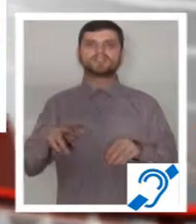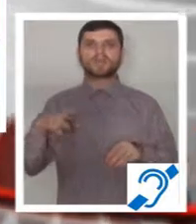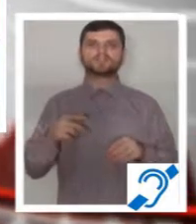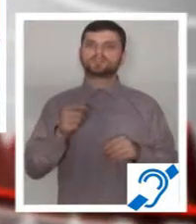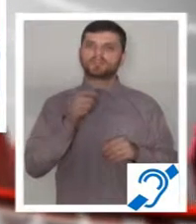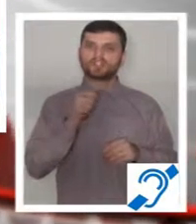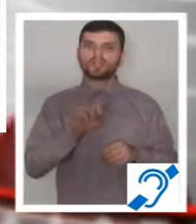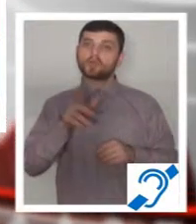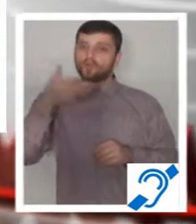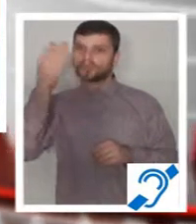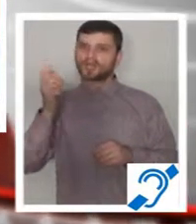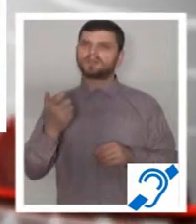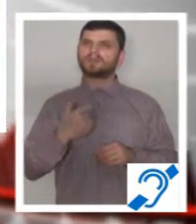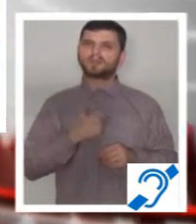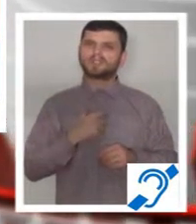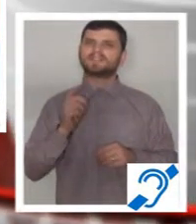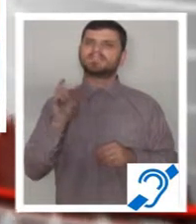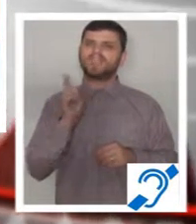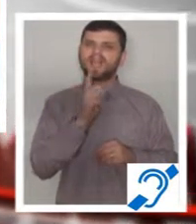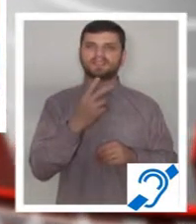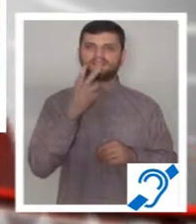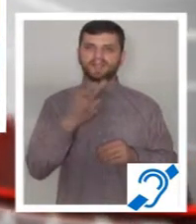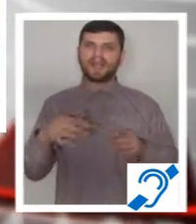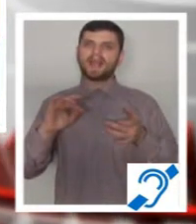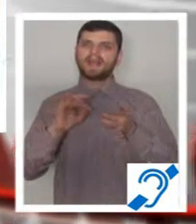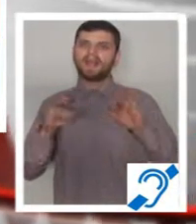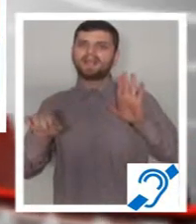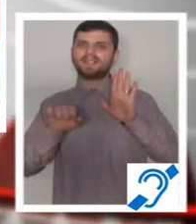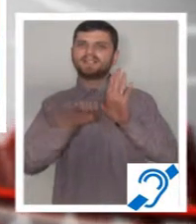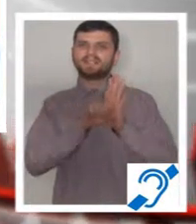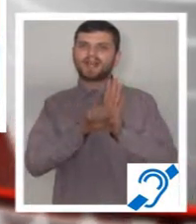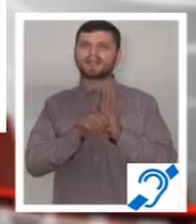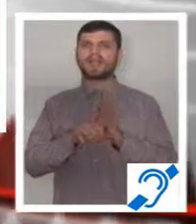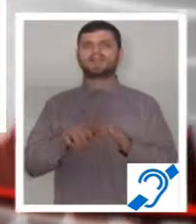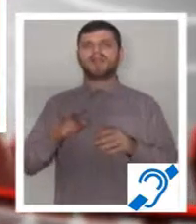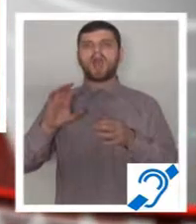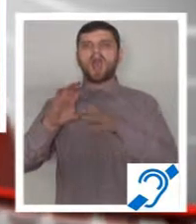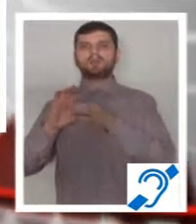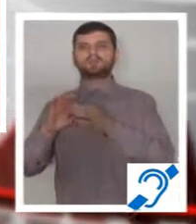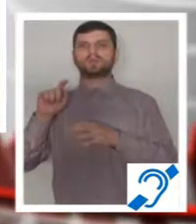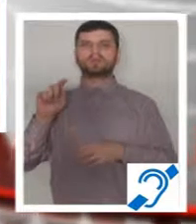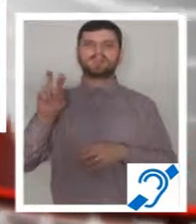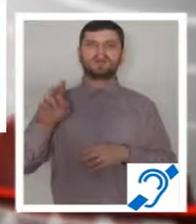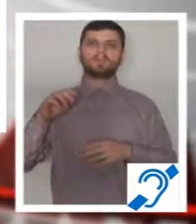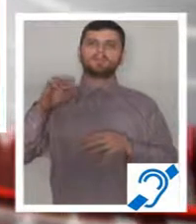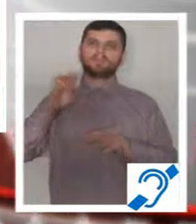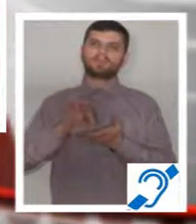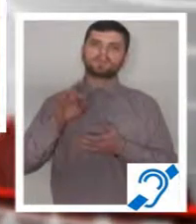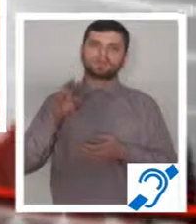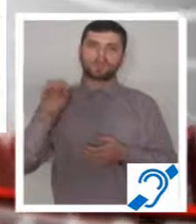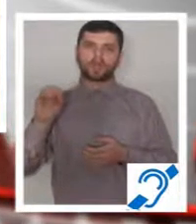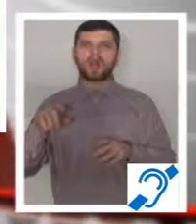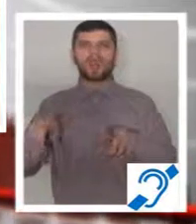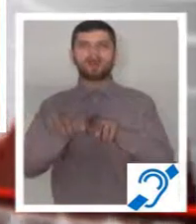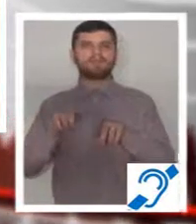Acestea au fost știrile. Nu uitați, în fiecare zi ne puteți urmări și pe site-ul nostru AbsolutTV.ro Pentru a ne semna la evenimente ne puteți contacta la